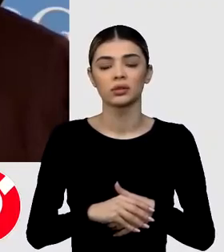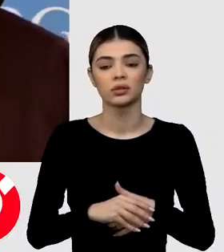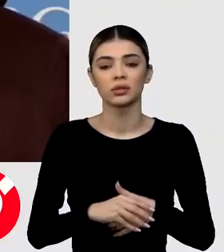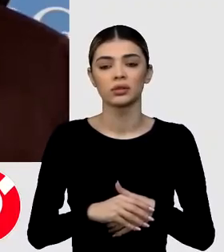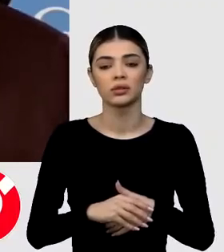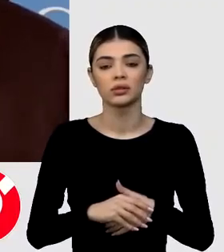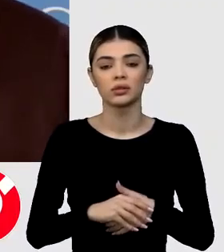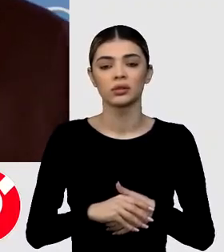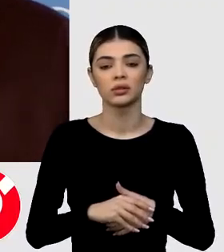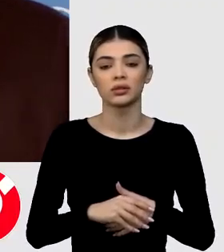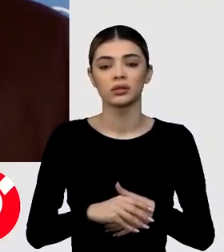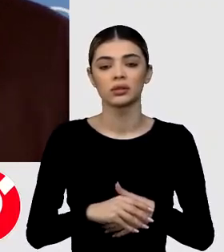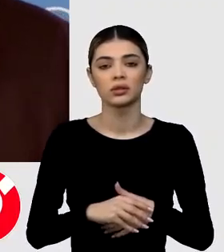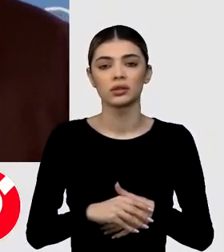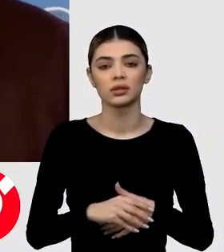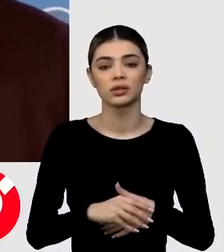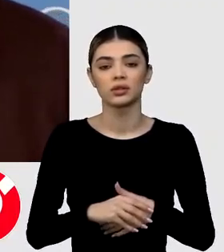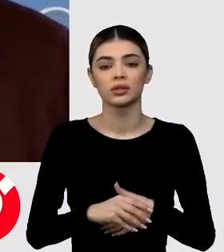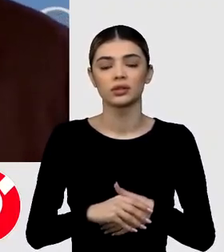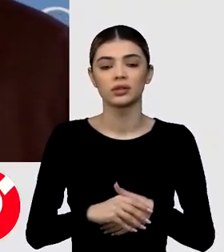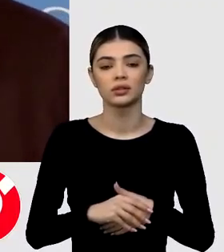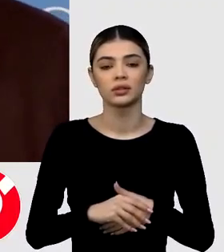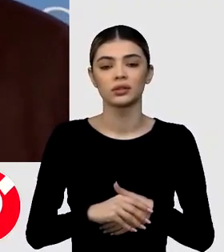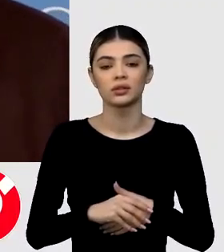Mai multe întrebări într-una însigură. Hai să începem cu prima.